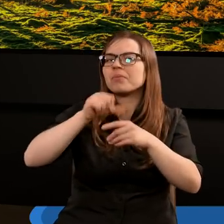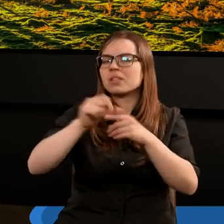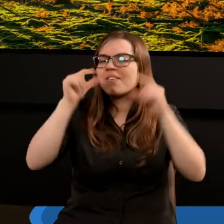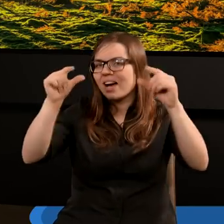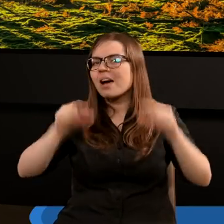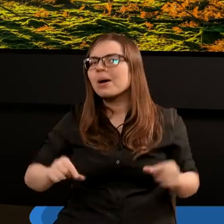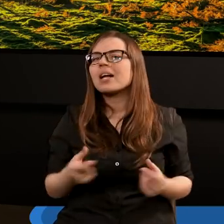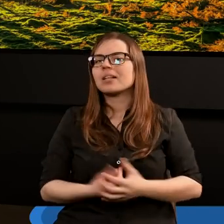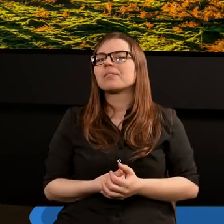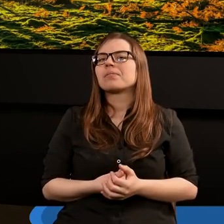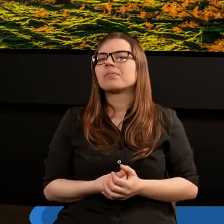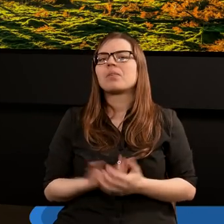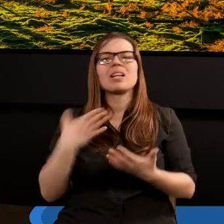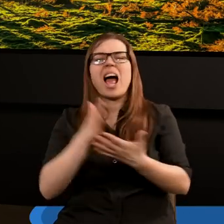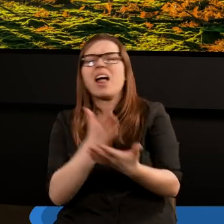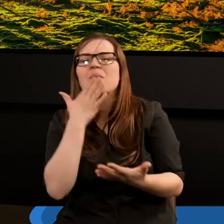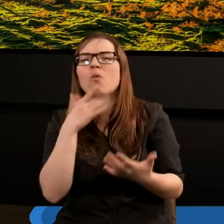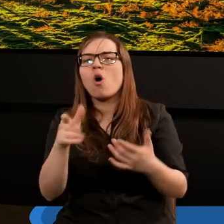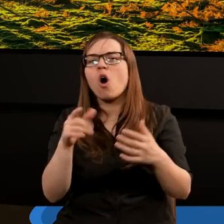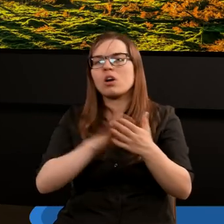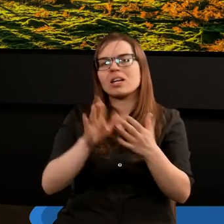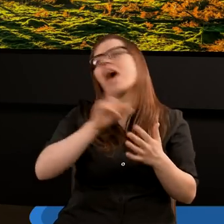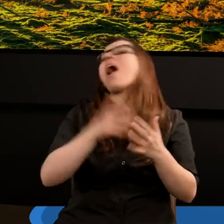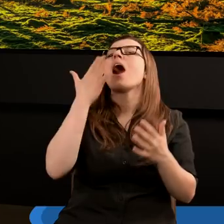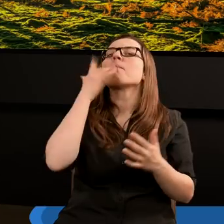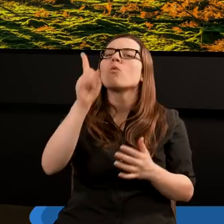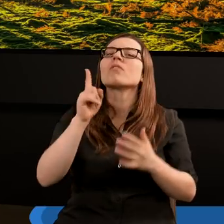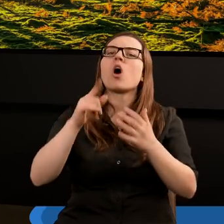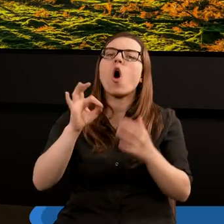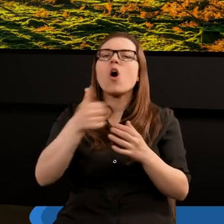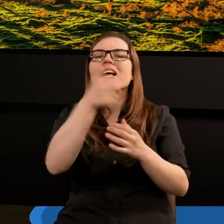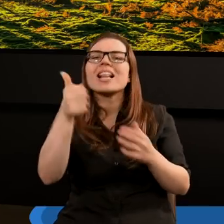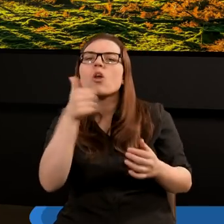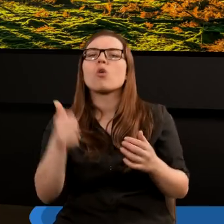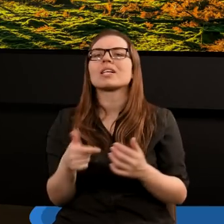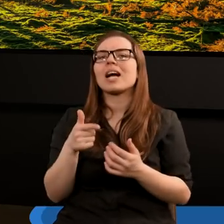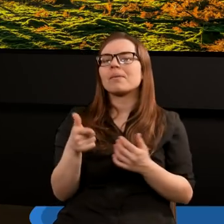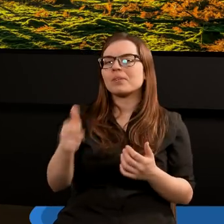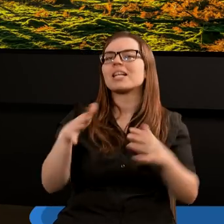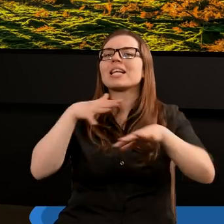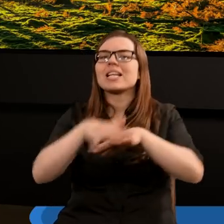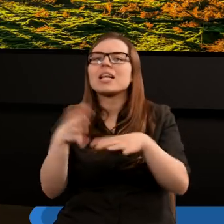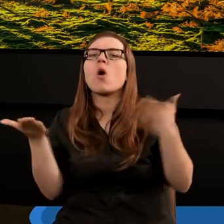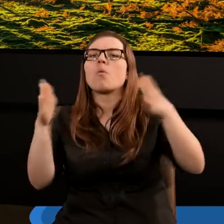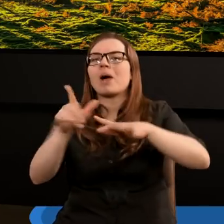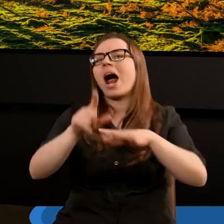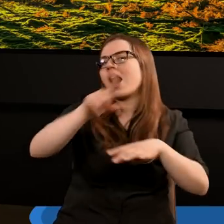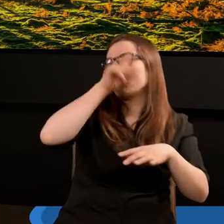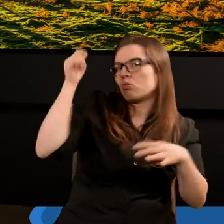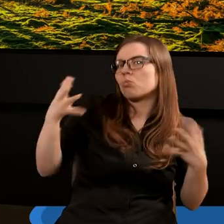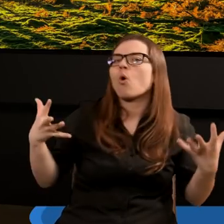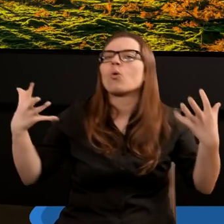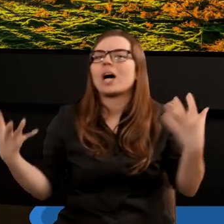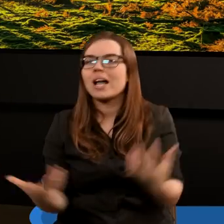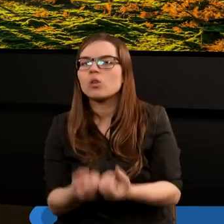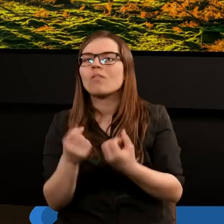te fragmenty, nie tylko mówi o systemie, ale mówi o jednostkach. Bóg tu wskazuje, że system upadnie, ale ludzie mogą